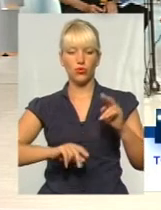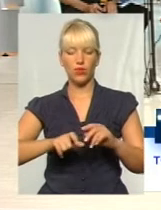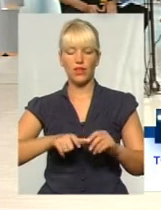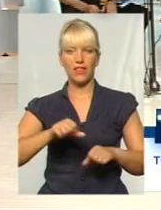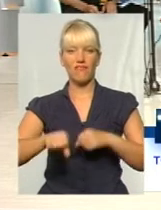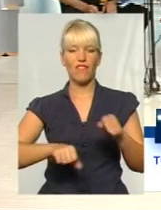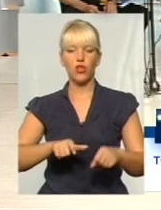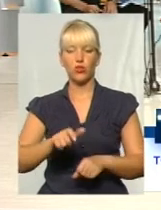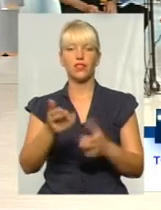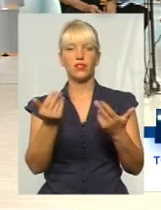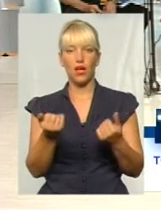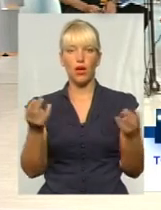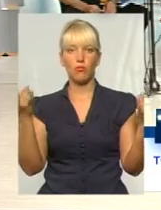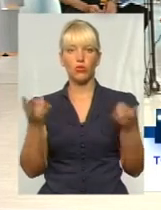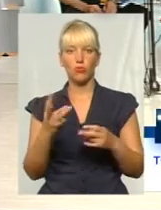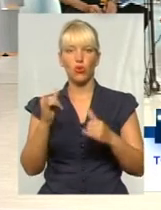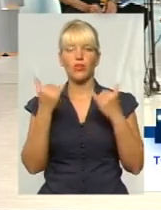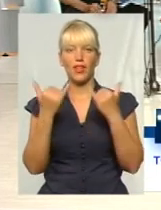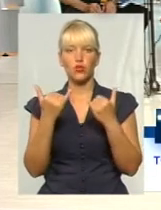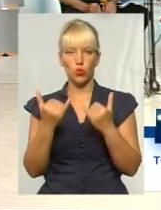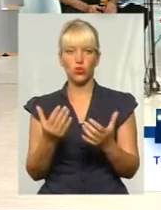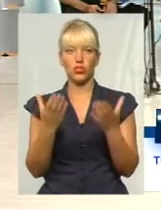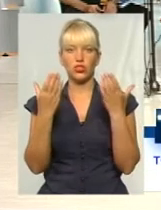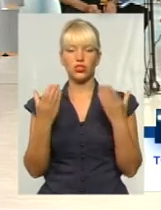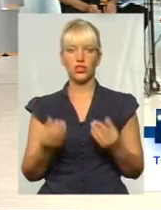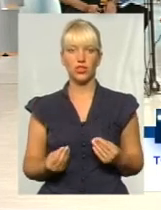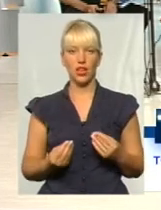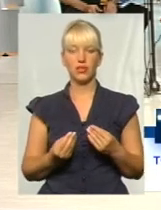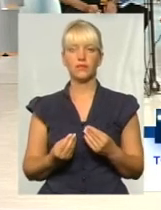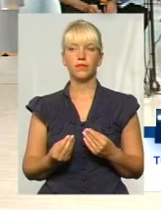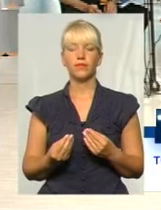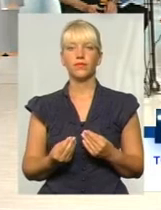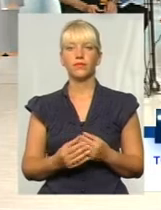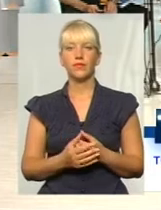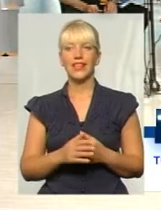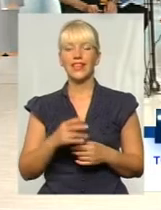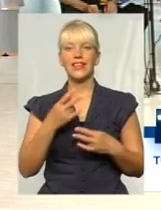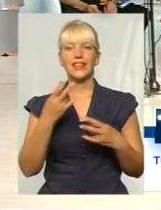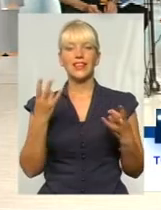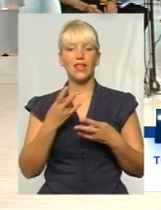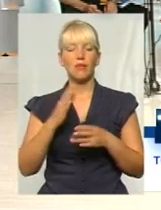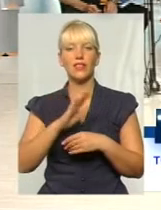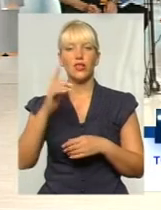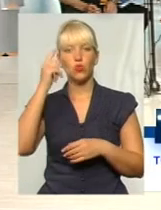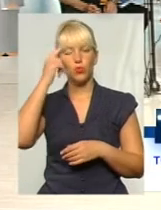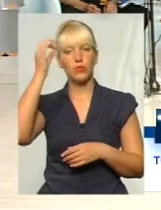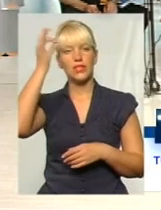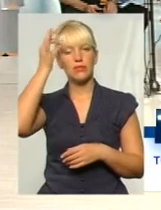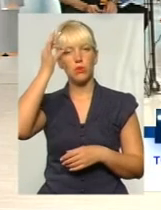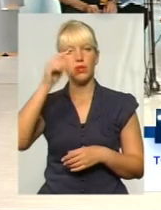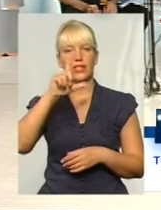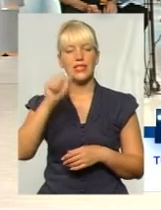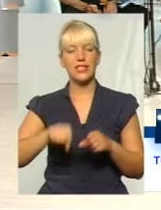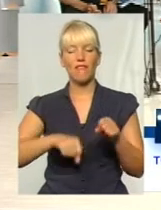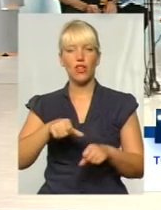вони потрібні. Але на сьогоднішній день не за велодорожки треба поминати. Ми